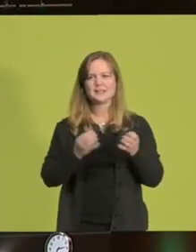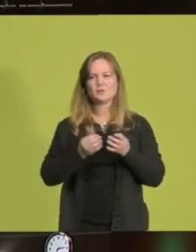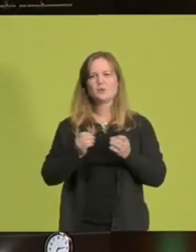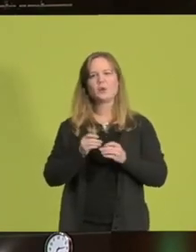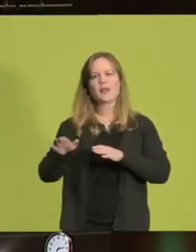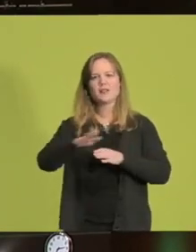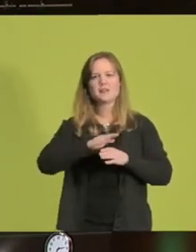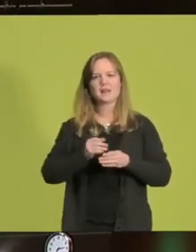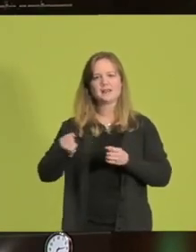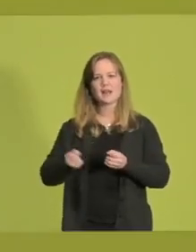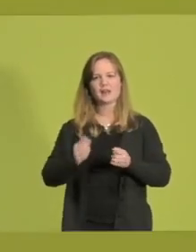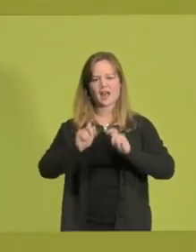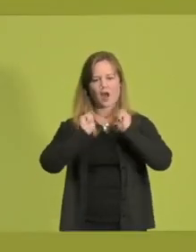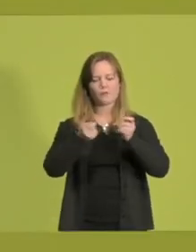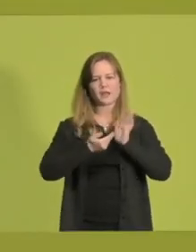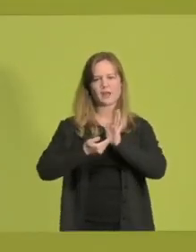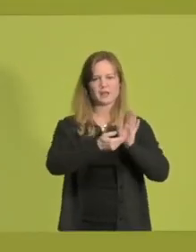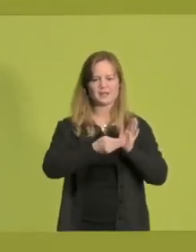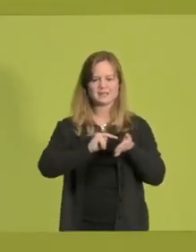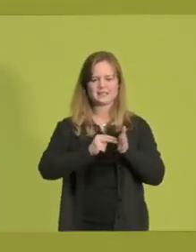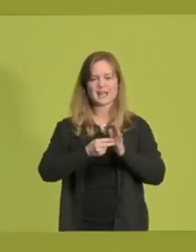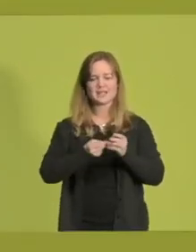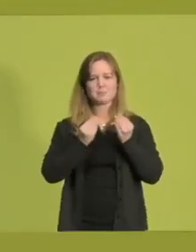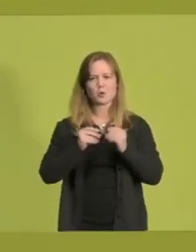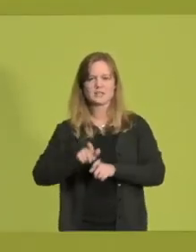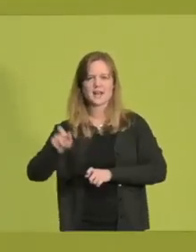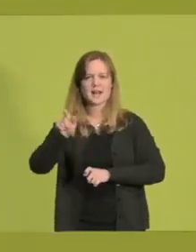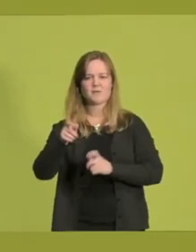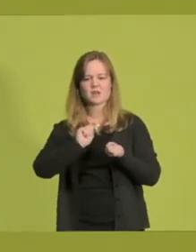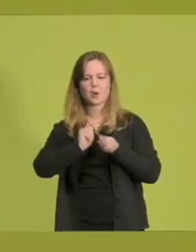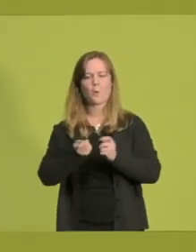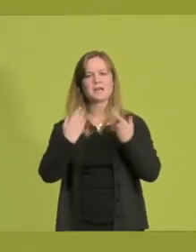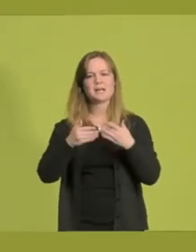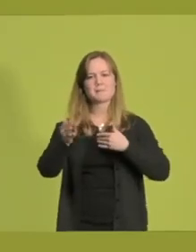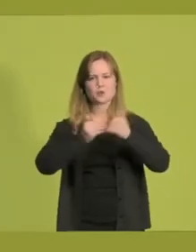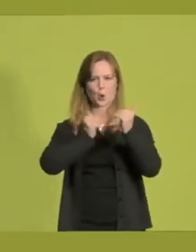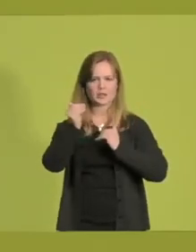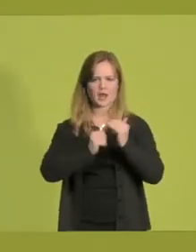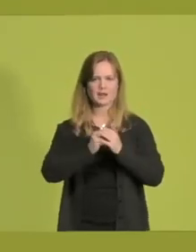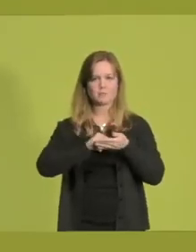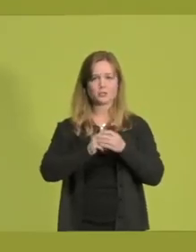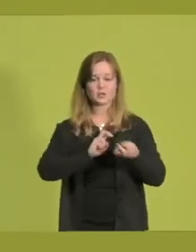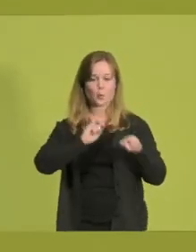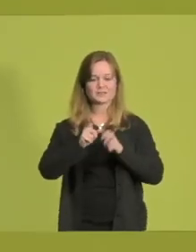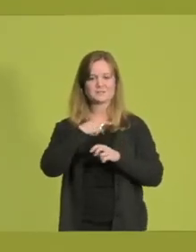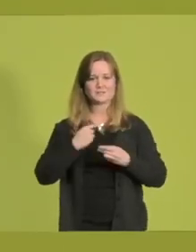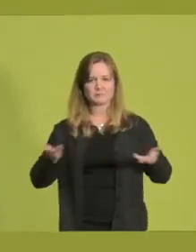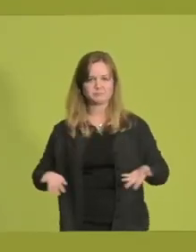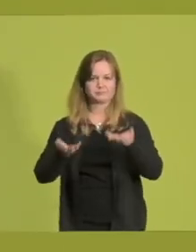gegeben haben, zeigt, es ist technisch möglich, NRW klimaneutral zu machen. Politisch umsetzen müssen wir es.